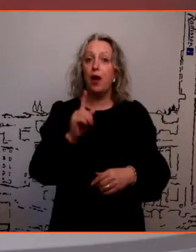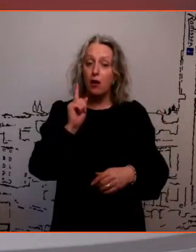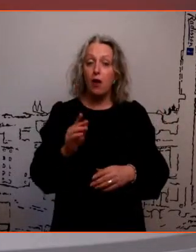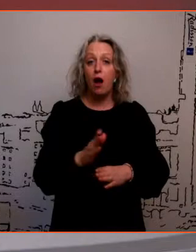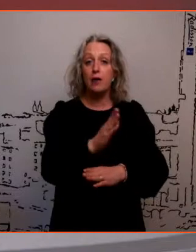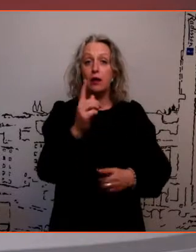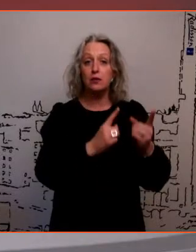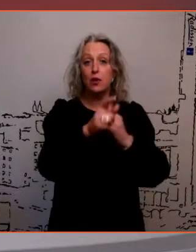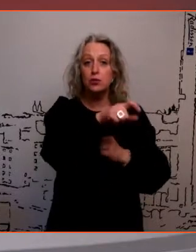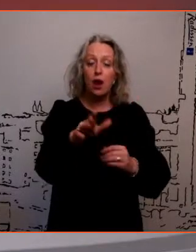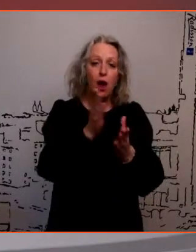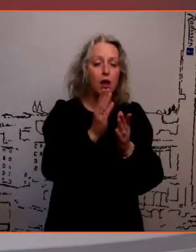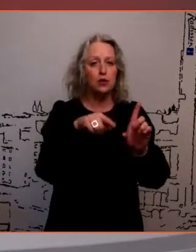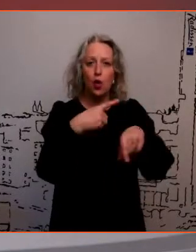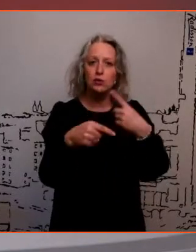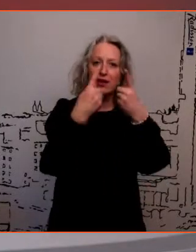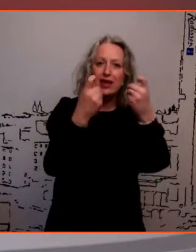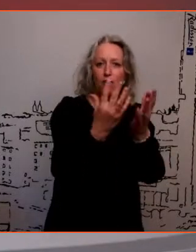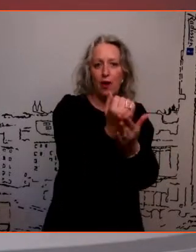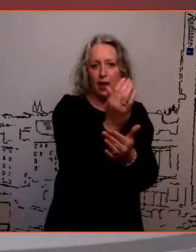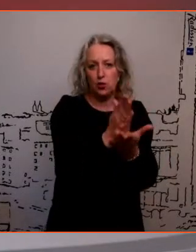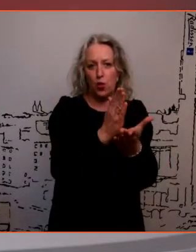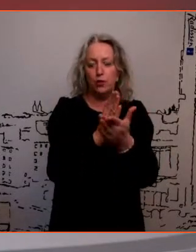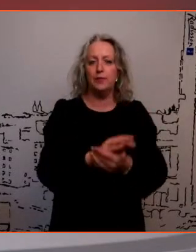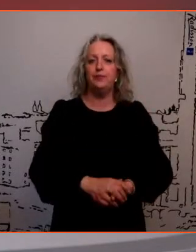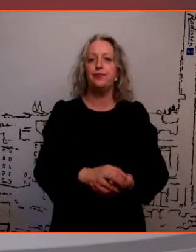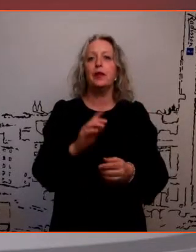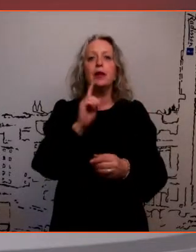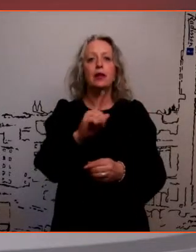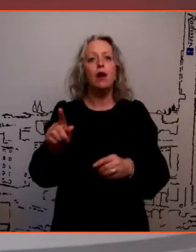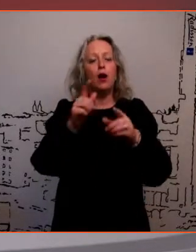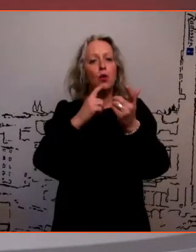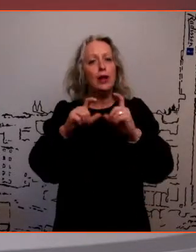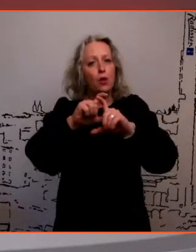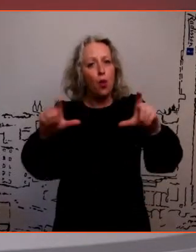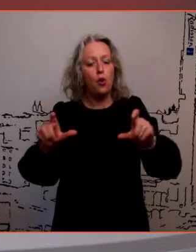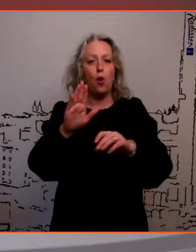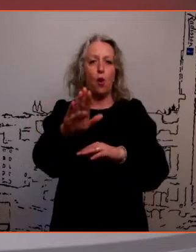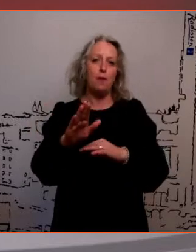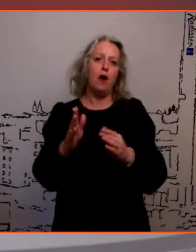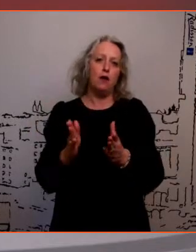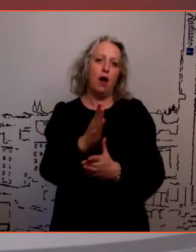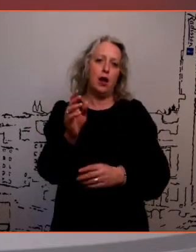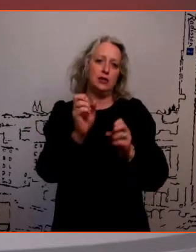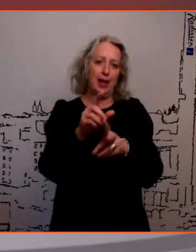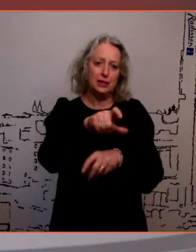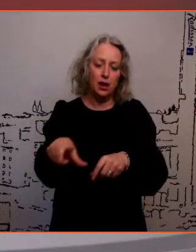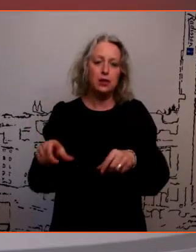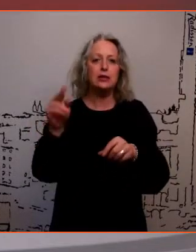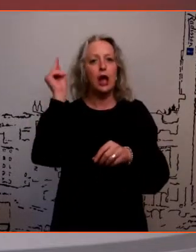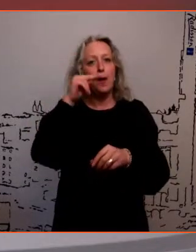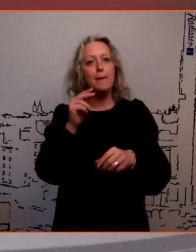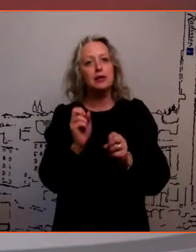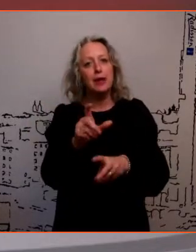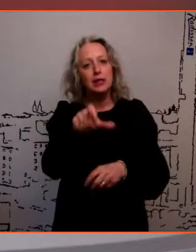igal kutsekoolil ja kõrjääri, igal ülikoolil vabandust on olemas ka enda kõrjärispetsialist jookspetsialist.